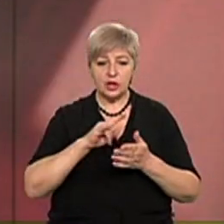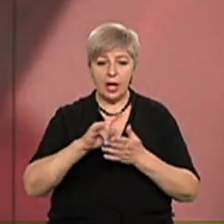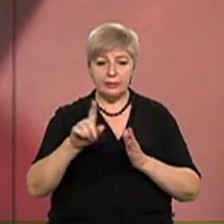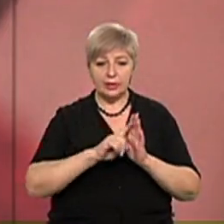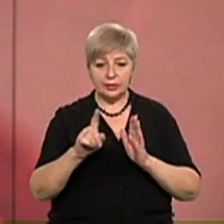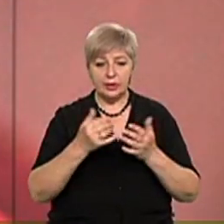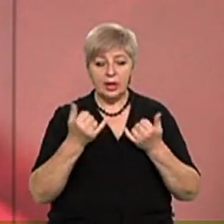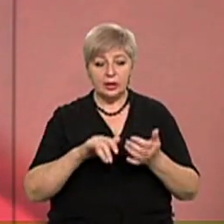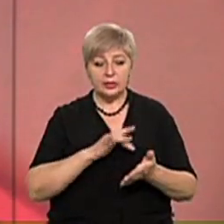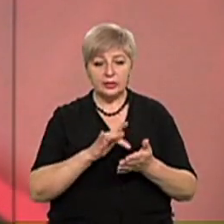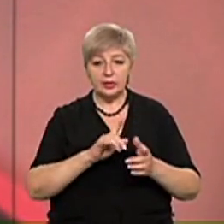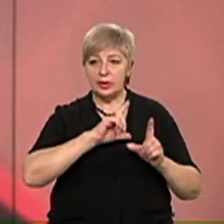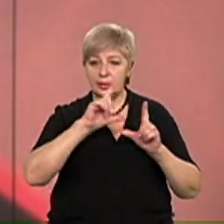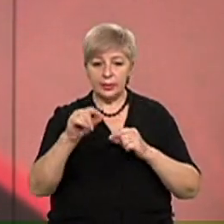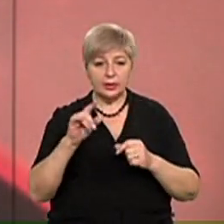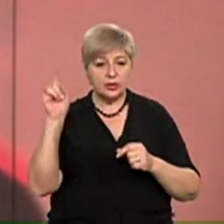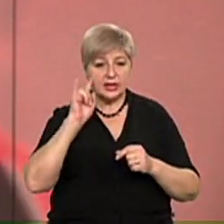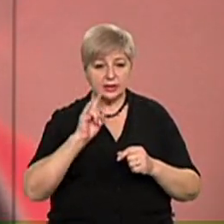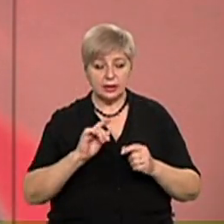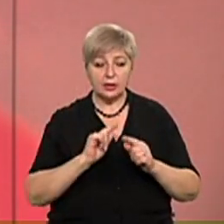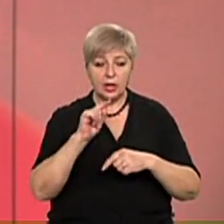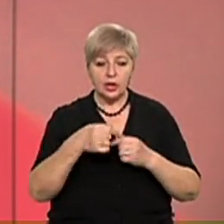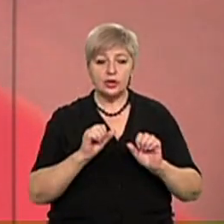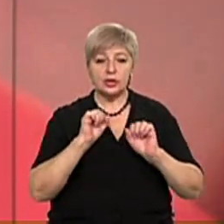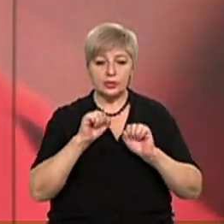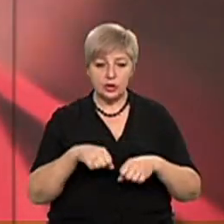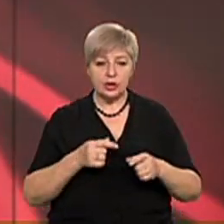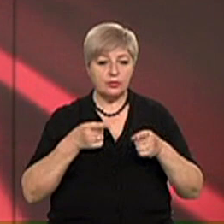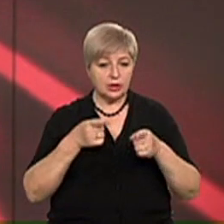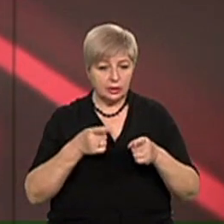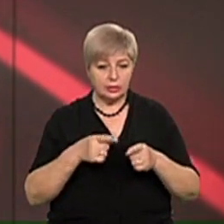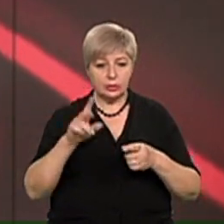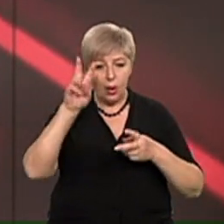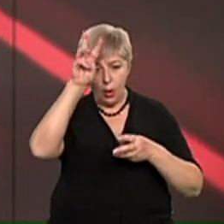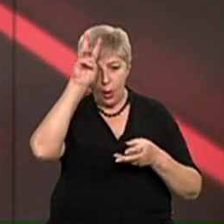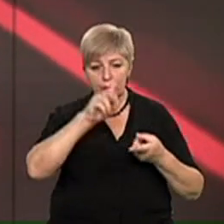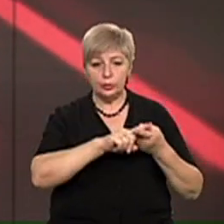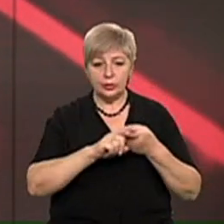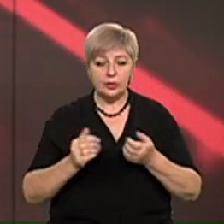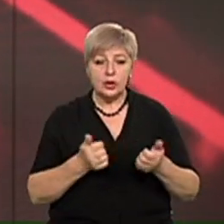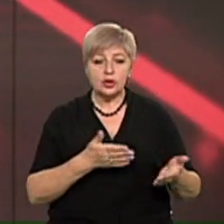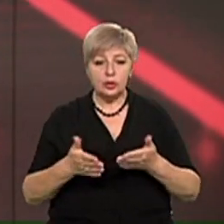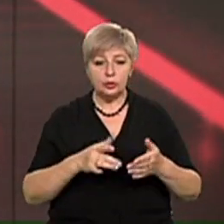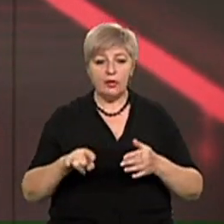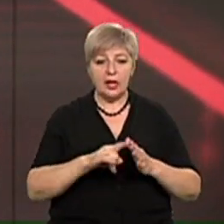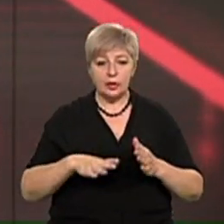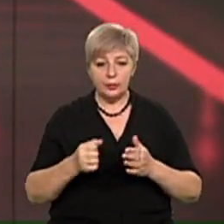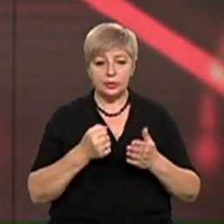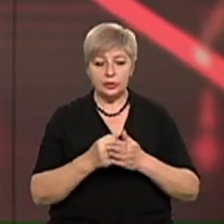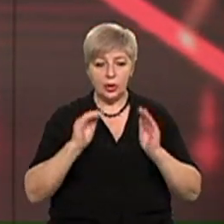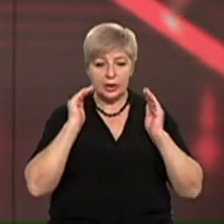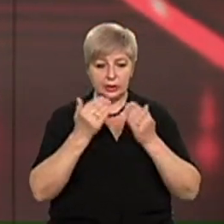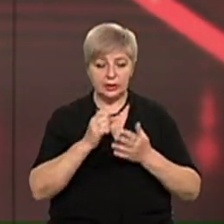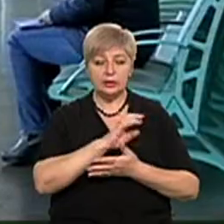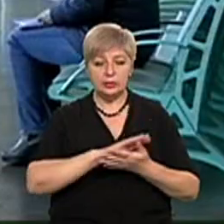зможуть вилітати до Ізраїлю. Усе через можливу загрозу коронавірусу. Чи готовий аеропорт до карантину – далі в